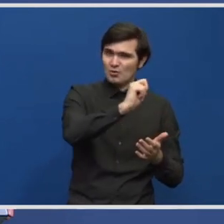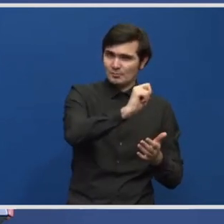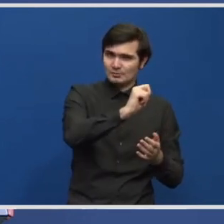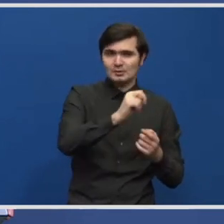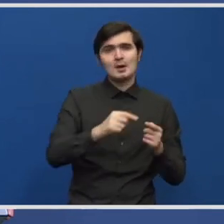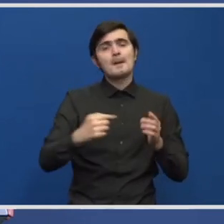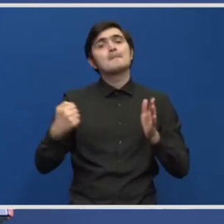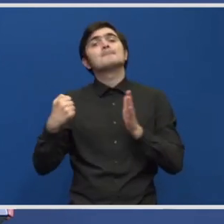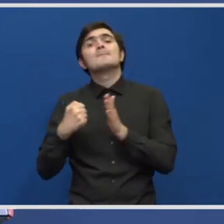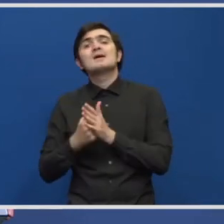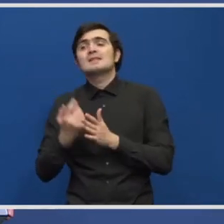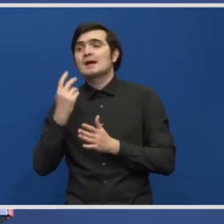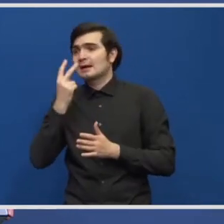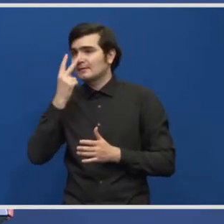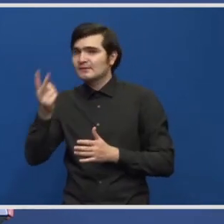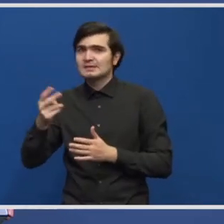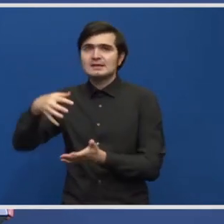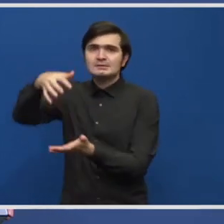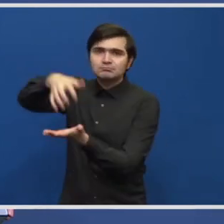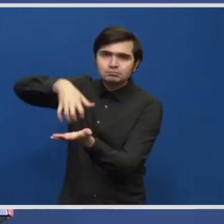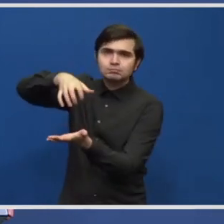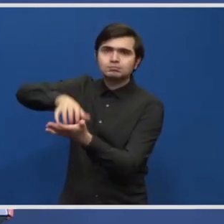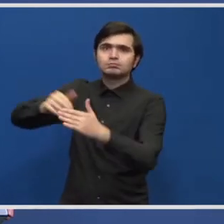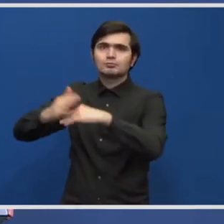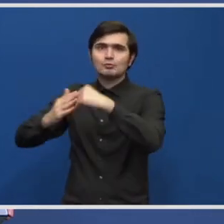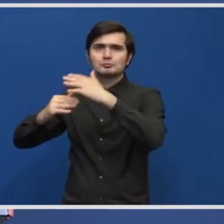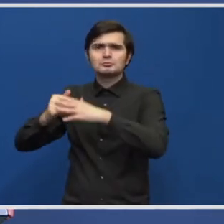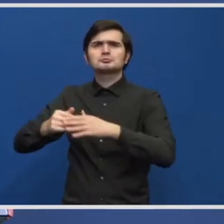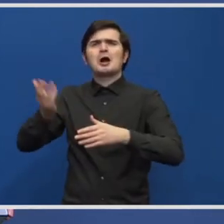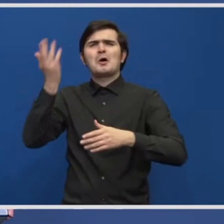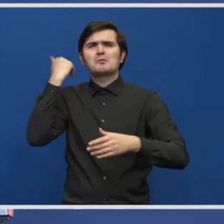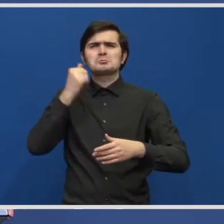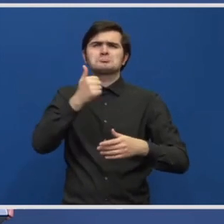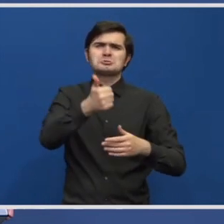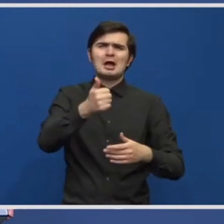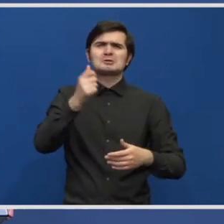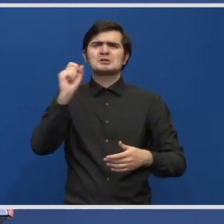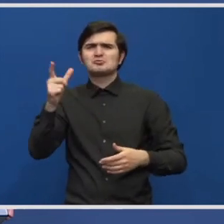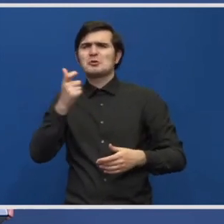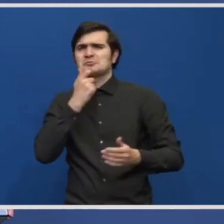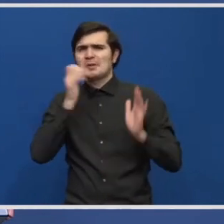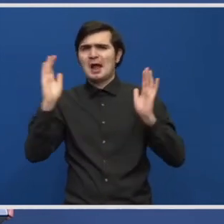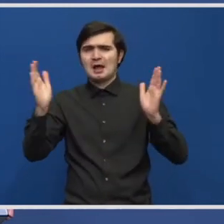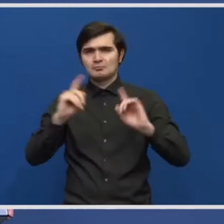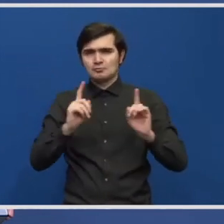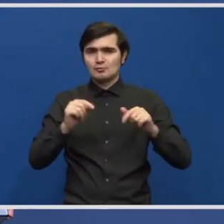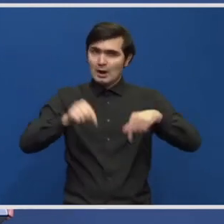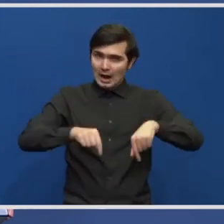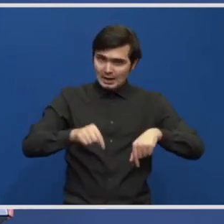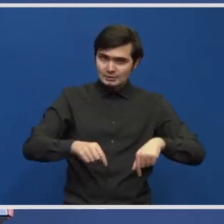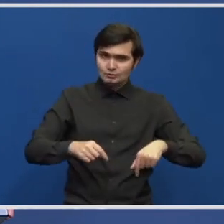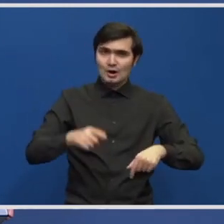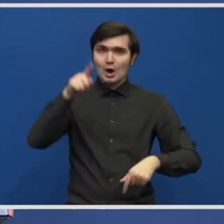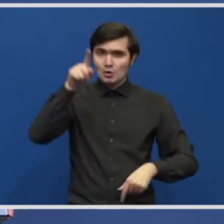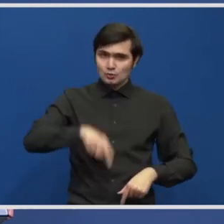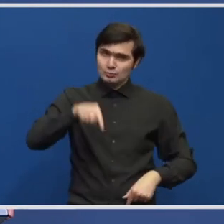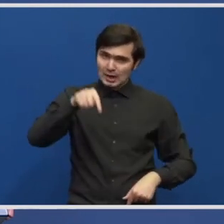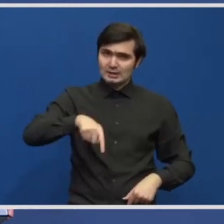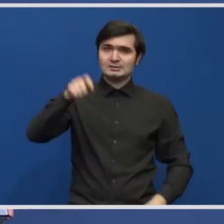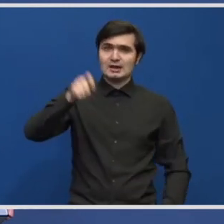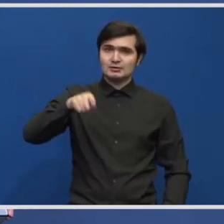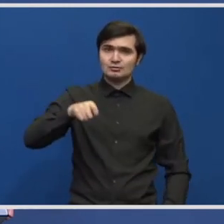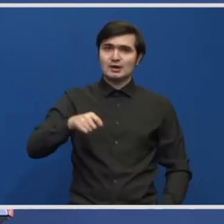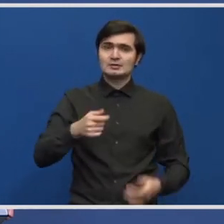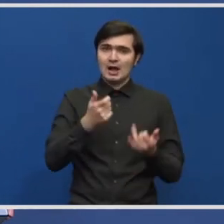care avem, efectiv, utilaje în teren, poate treacă șase ani, 12 ani, aici lansăm licitația chiar luna aceasta, facem